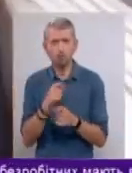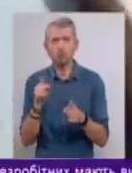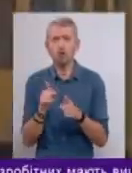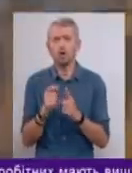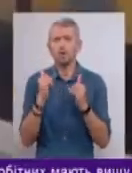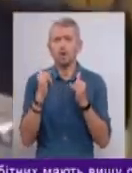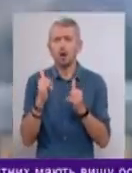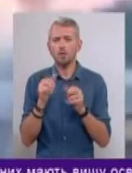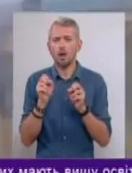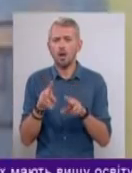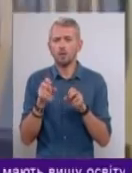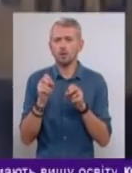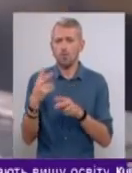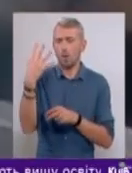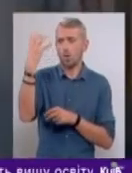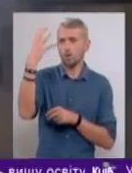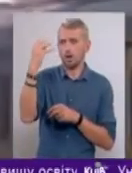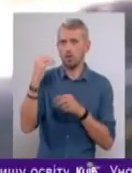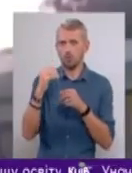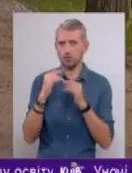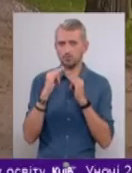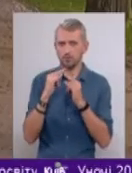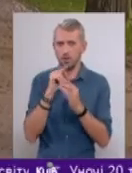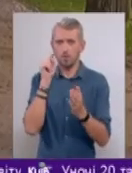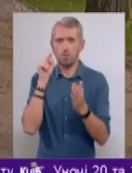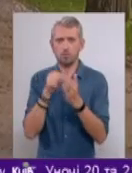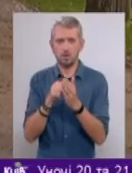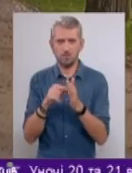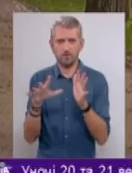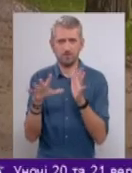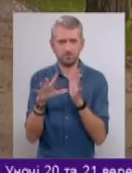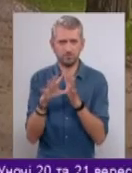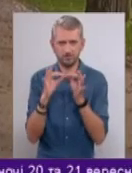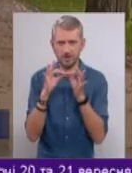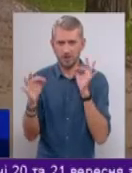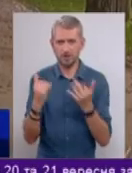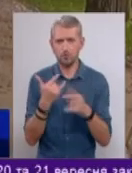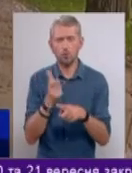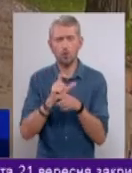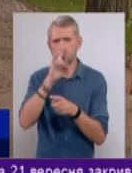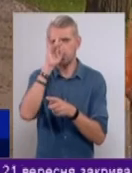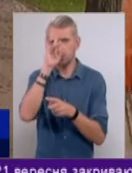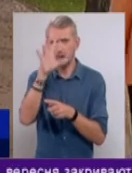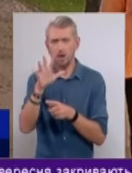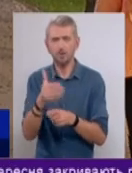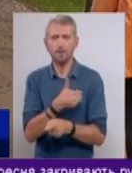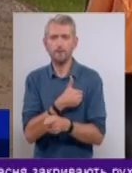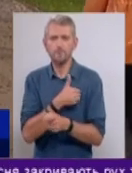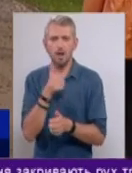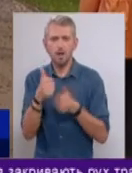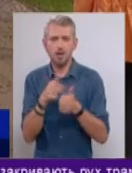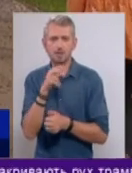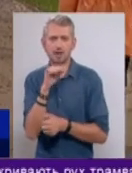екстремального селфі на даху втрапив у високовольтний дріт. Сьогодні дуже популярна охота за лайками.